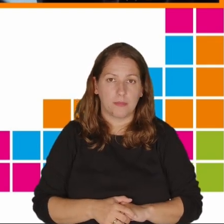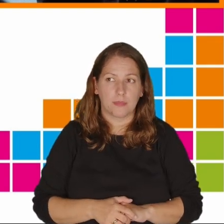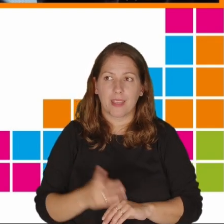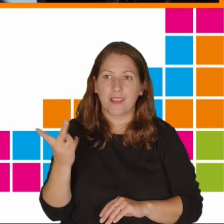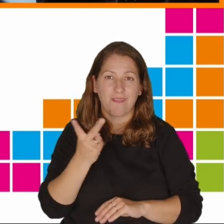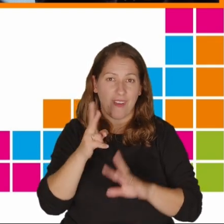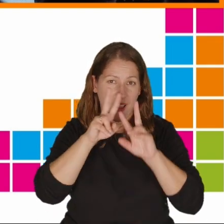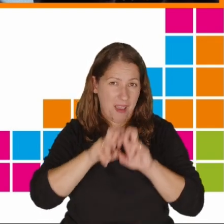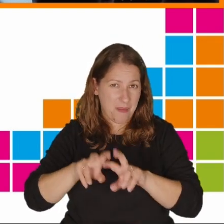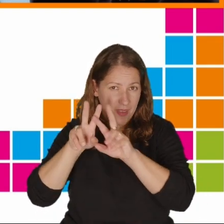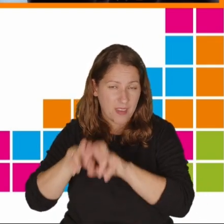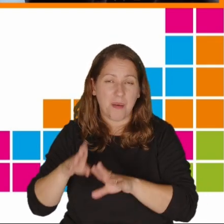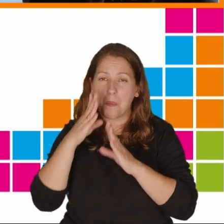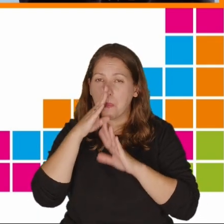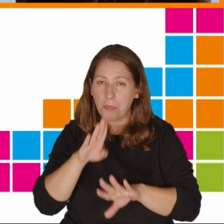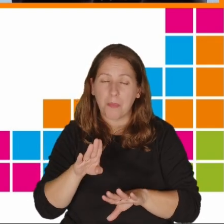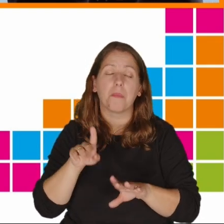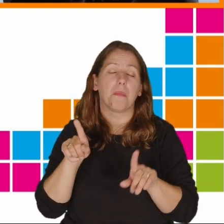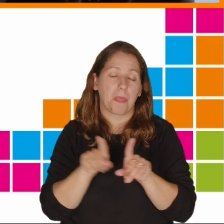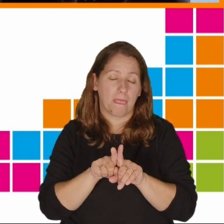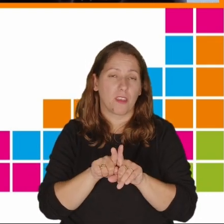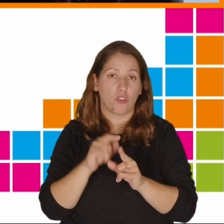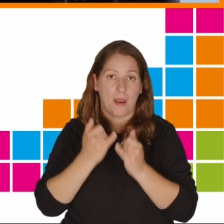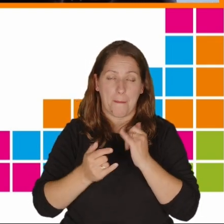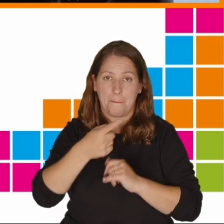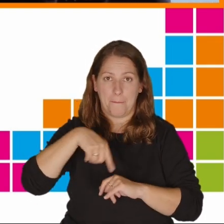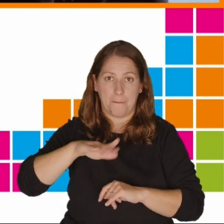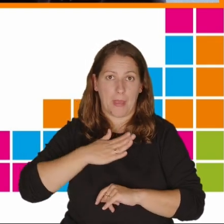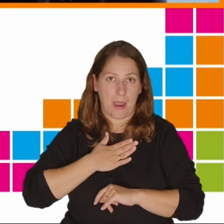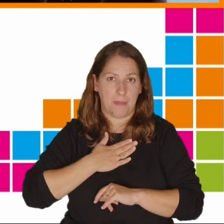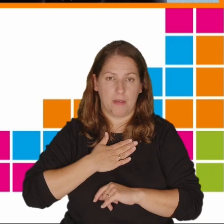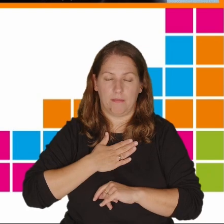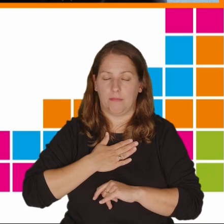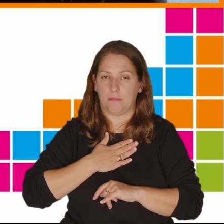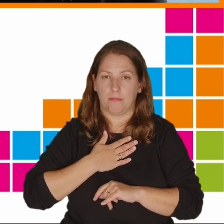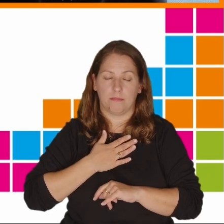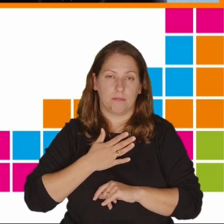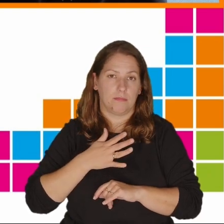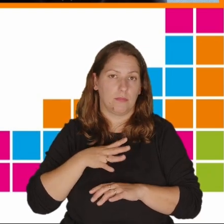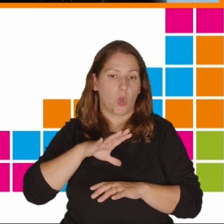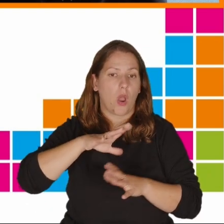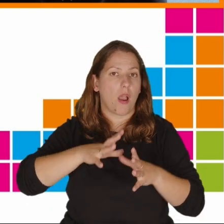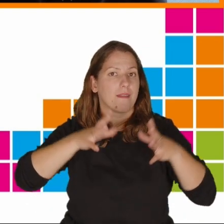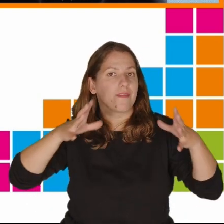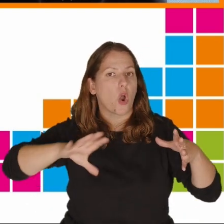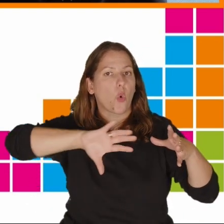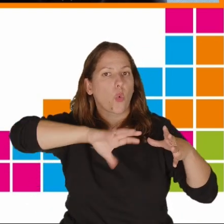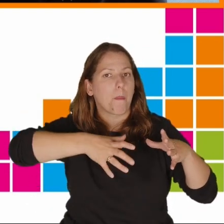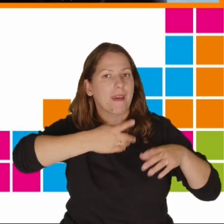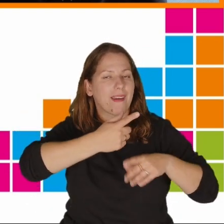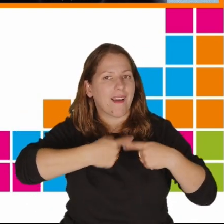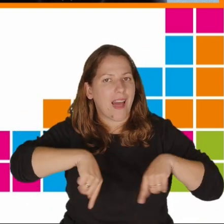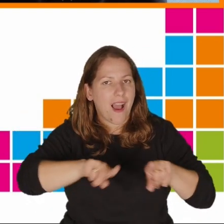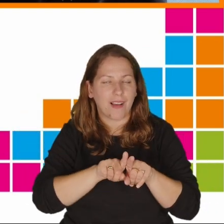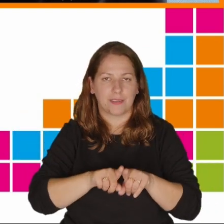dwa badania też pokazują, że jeżeli mamy na przykład duże grupy w klasach, jeśli